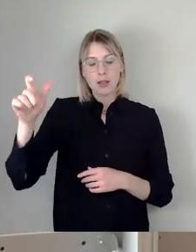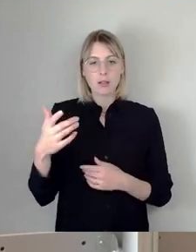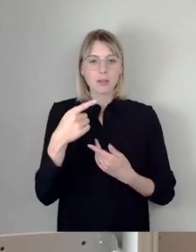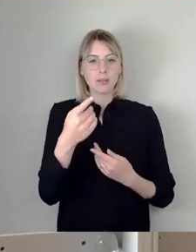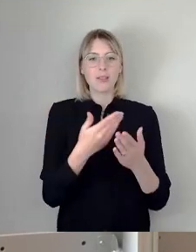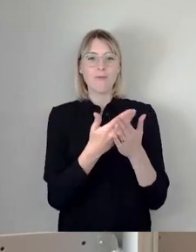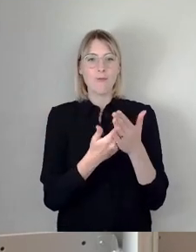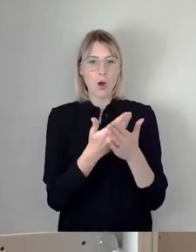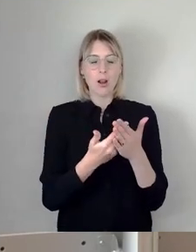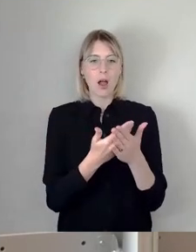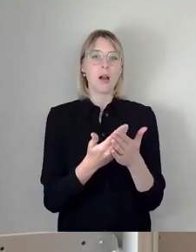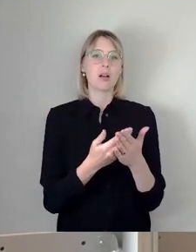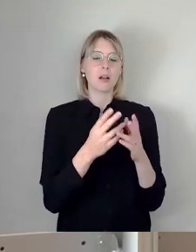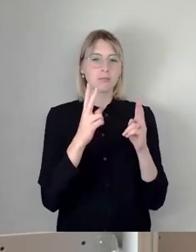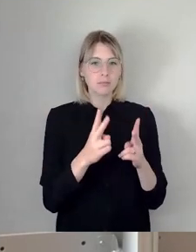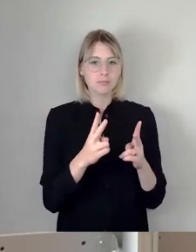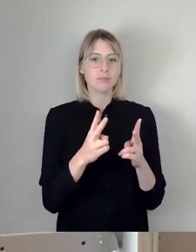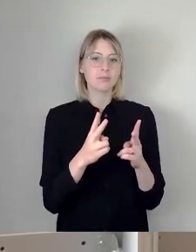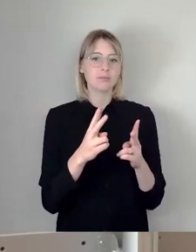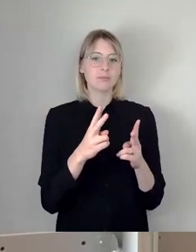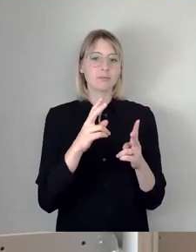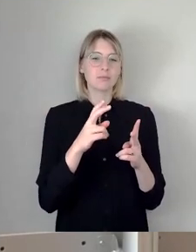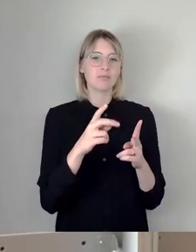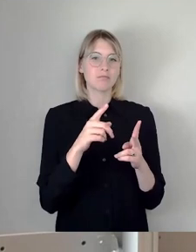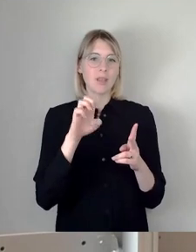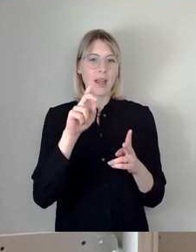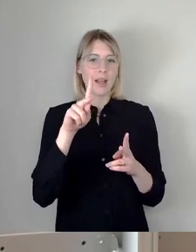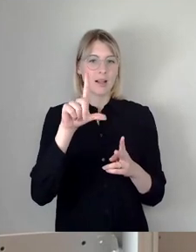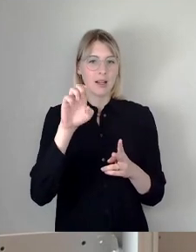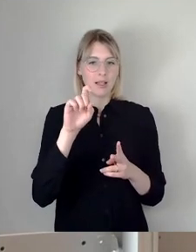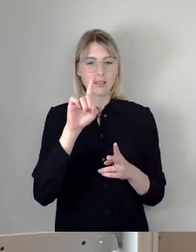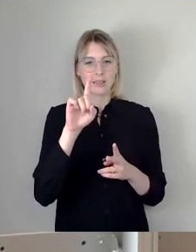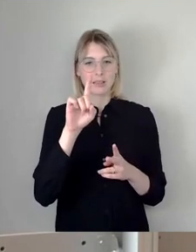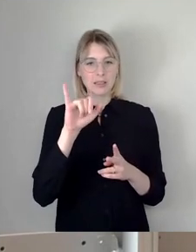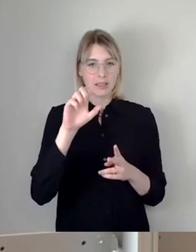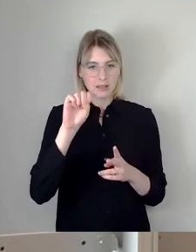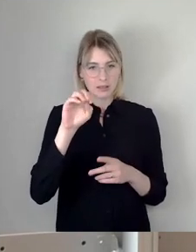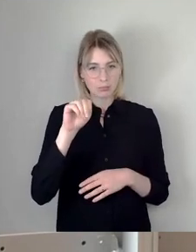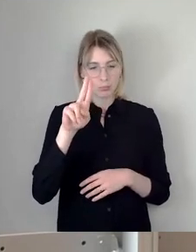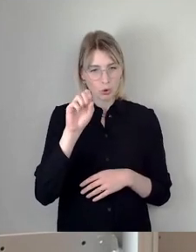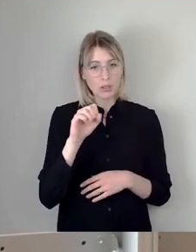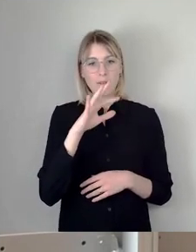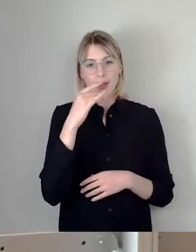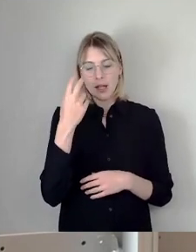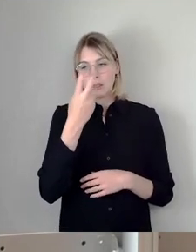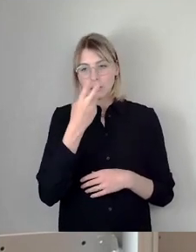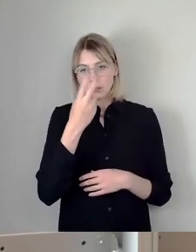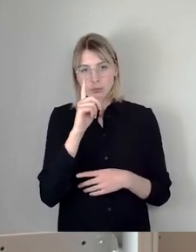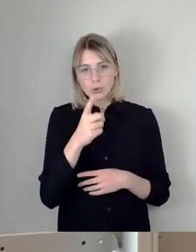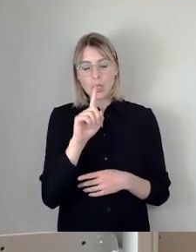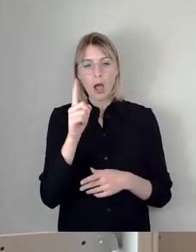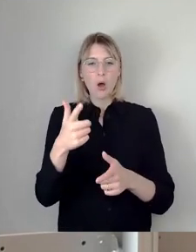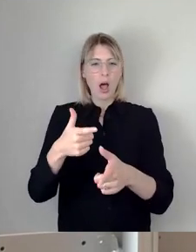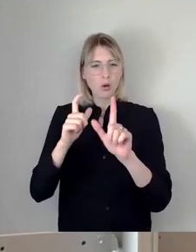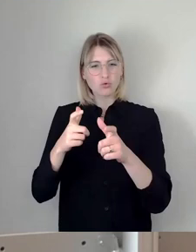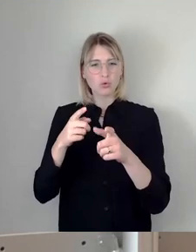Eklektizismus. Also es wird im Prinzip sehr viel zusammengesucht. Sie hat auch im Ausschuss nicht in